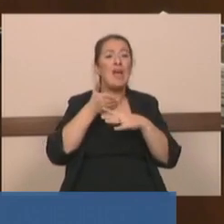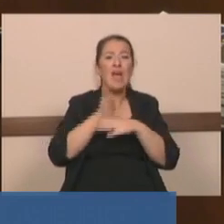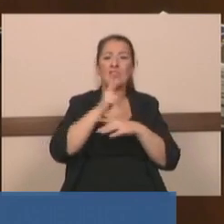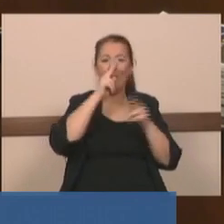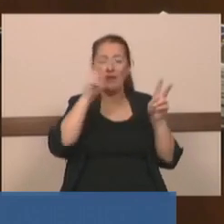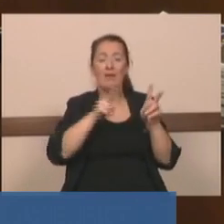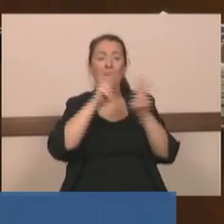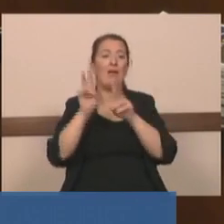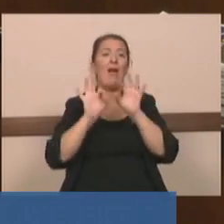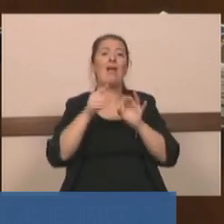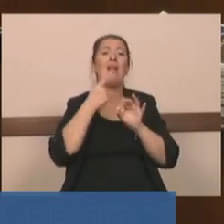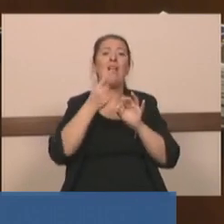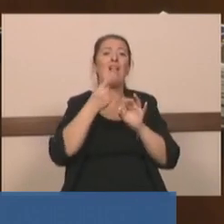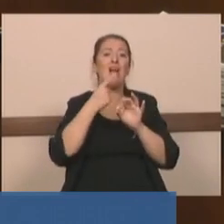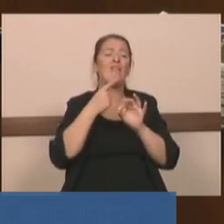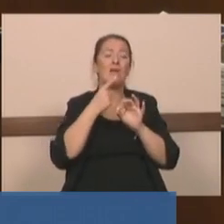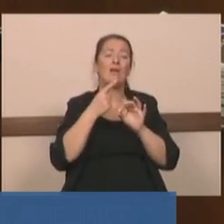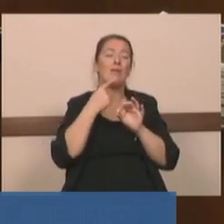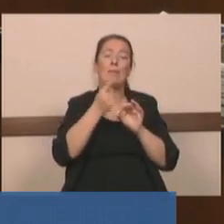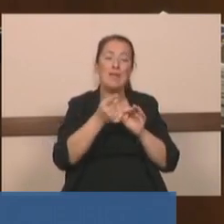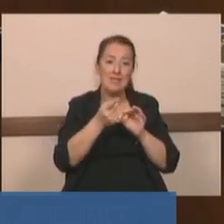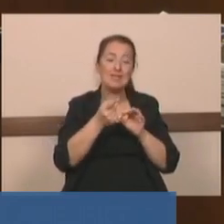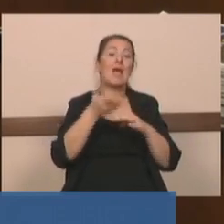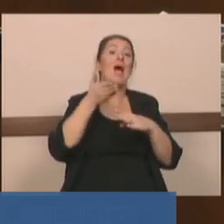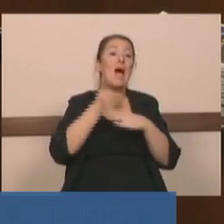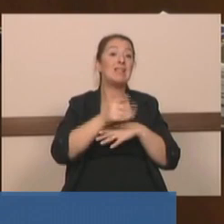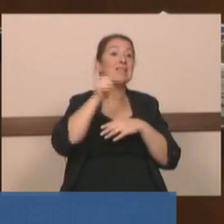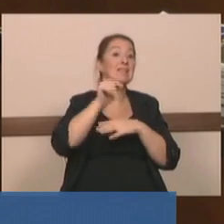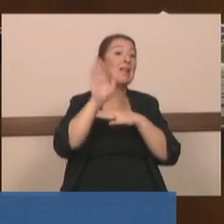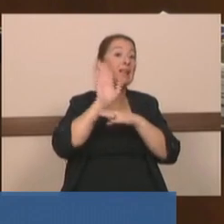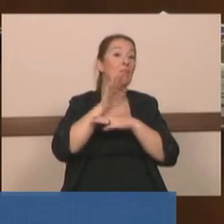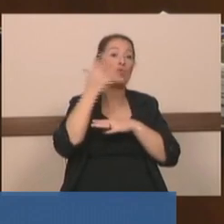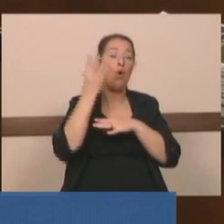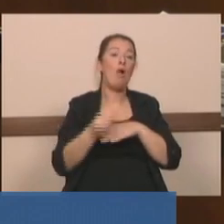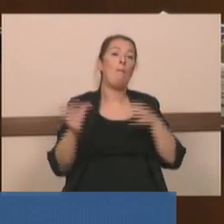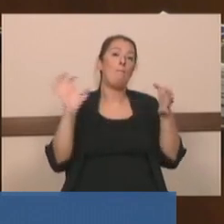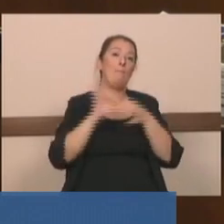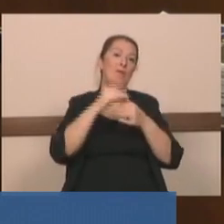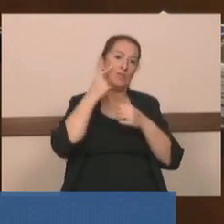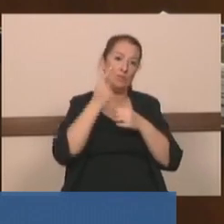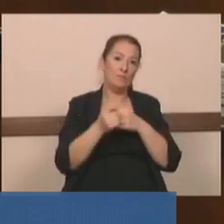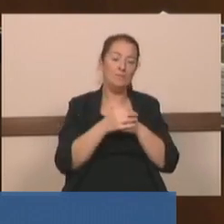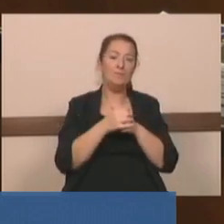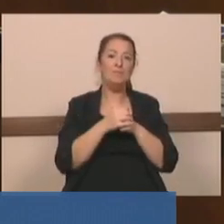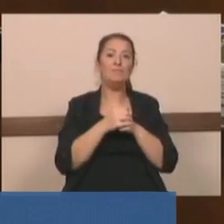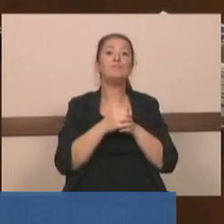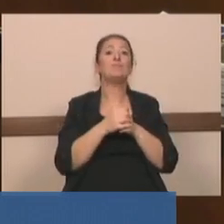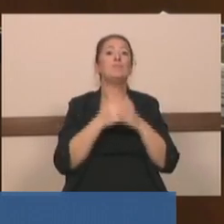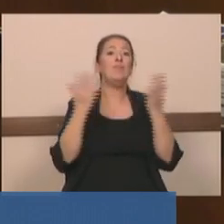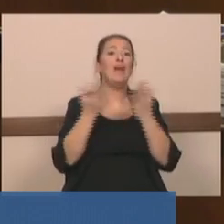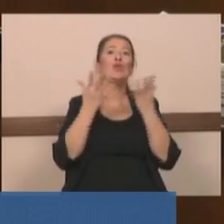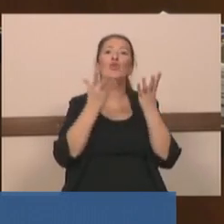laflarla itham etmeniz aslında sizin demokrasi olan bağınızı gösteriyor. Hani çok kullandığınız bir şey var ya